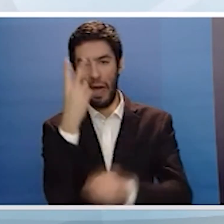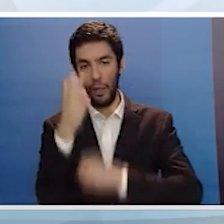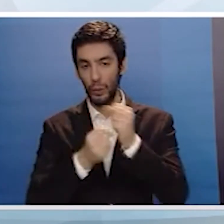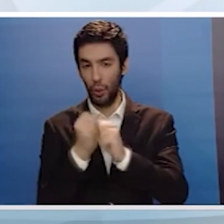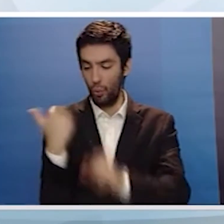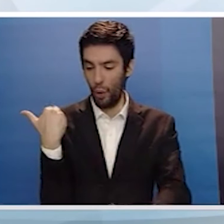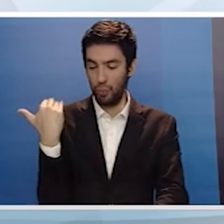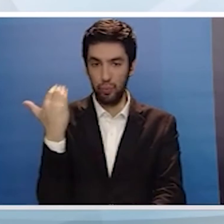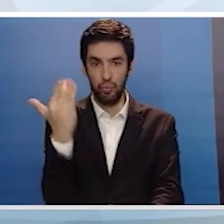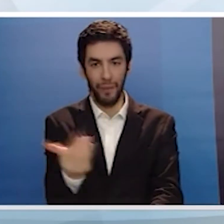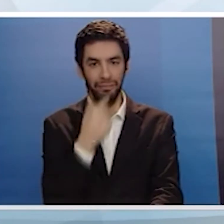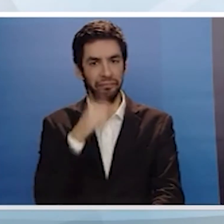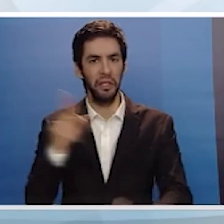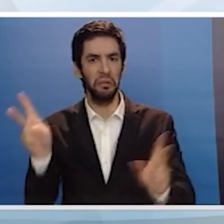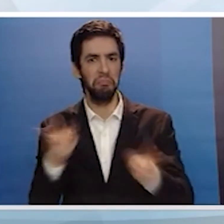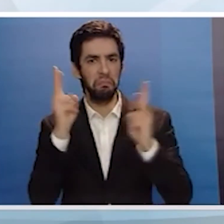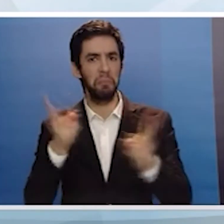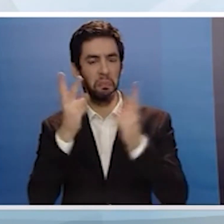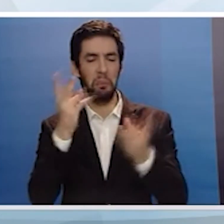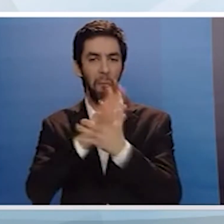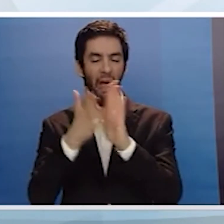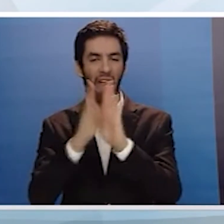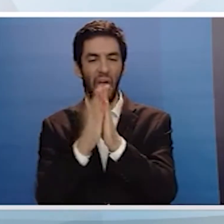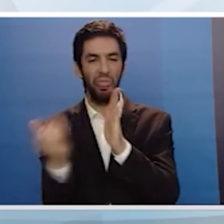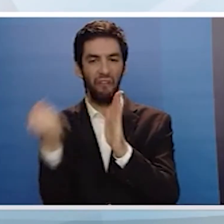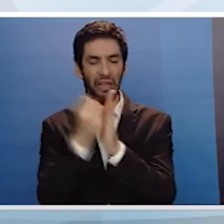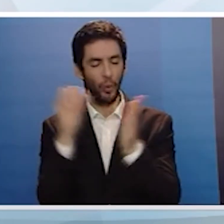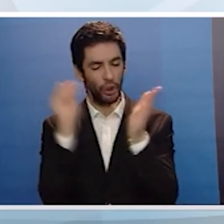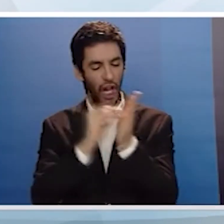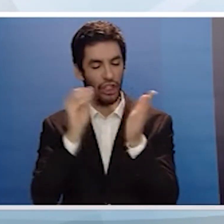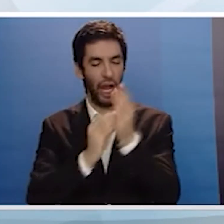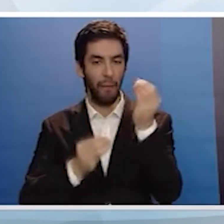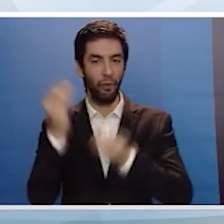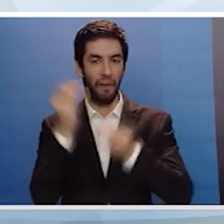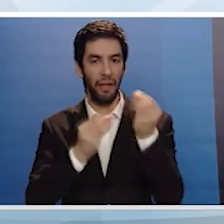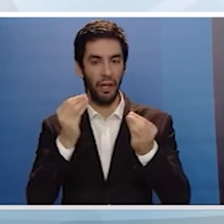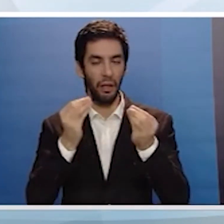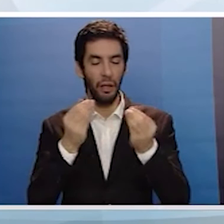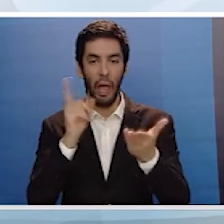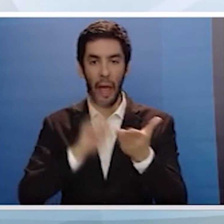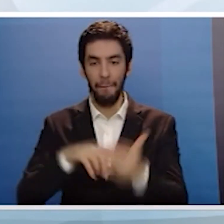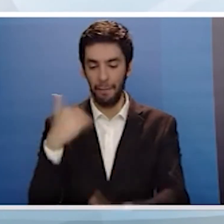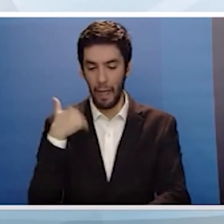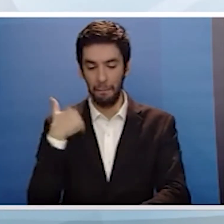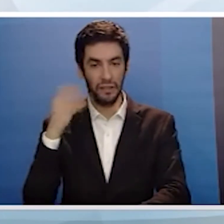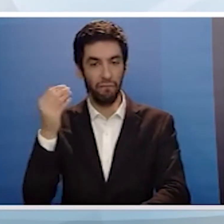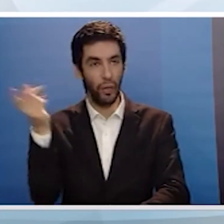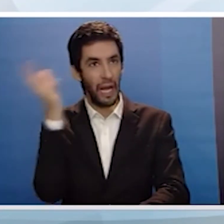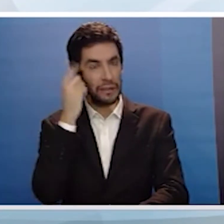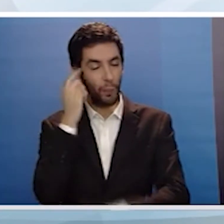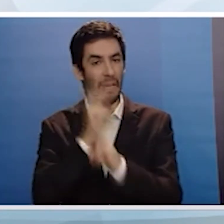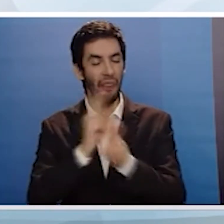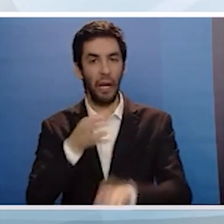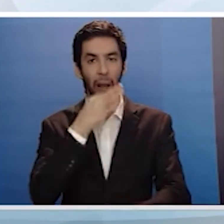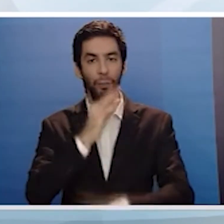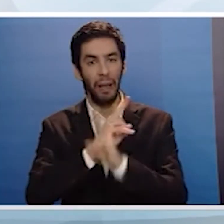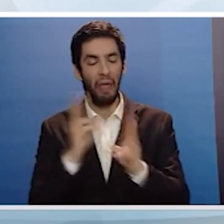20 χρόνια δεν είναι μόνο τα διαβατήρια σκάνδαλο είναι και άλλα γιατί δεν διεκδικούμε όλοι μαζί να ανημερωθούμε για τα σκάνδαλα των Κυπριακών